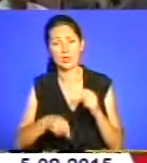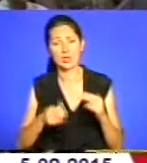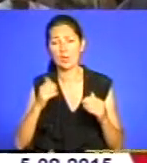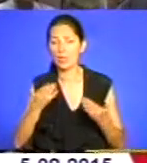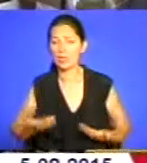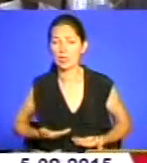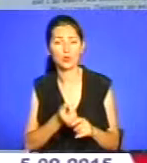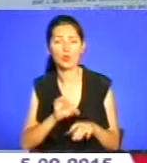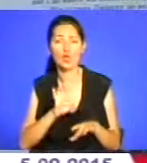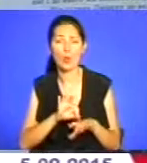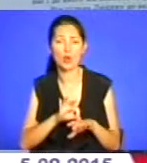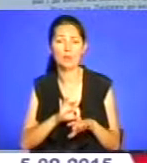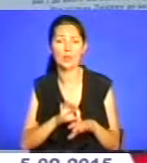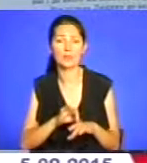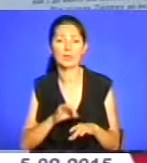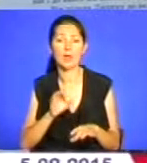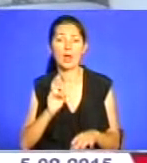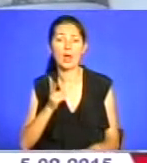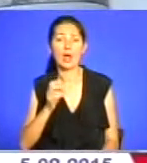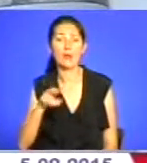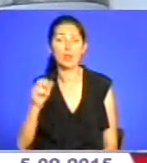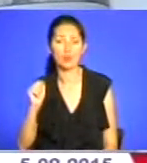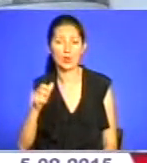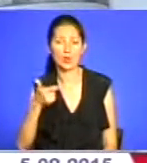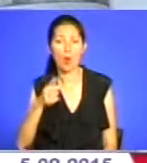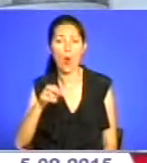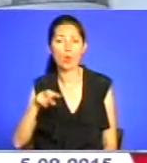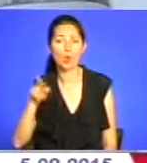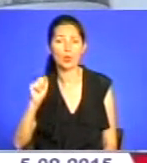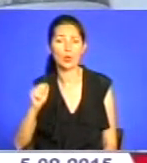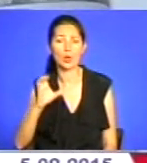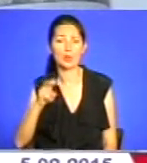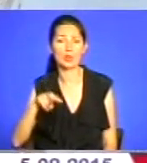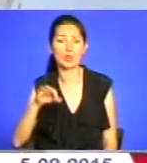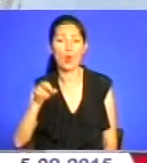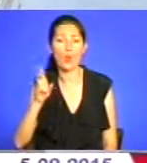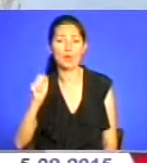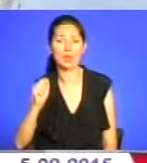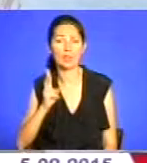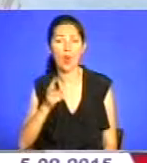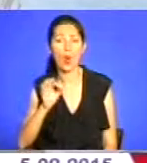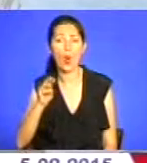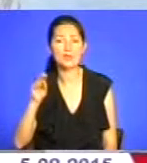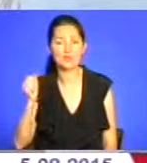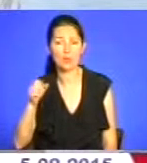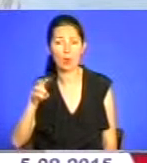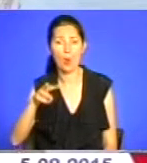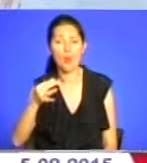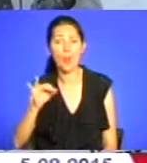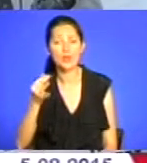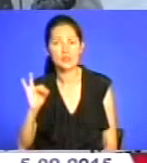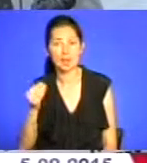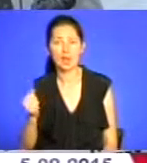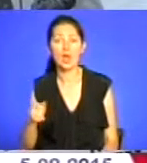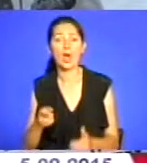не стало. Дуже тяжко. Дуже гордий за свого сина, тому що він самомуолодший з